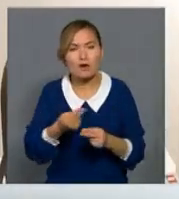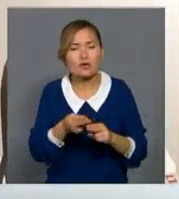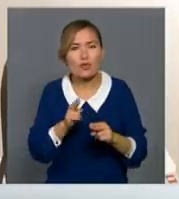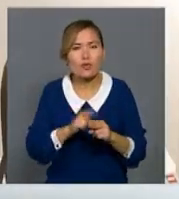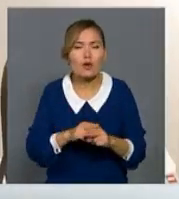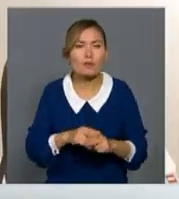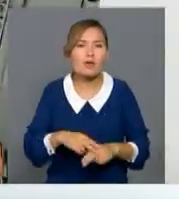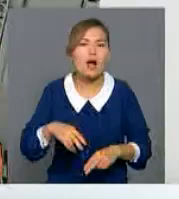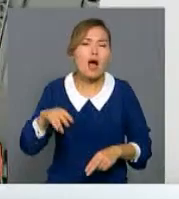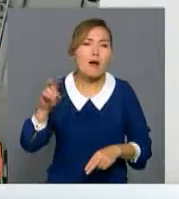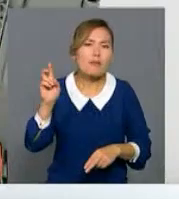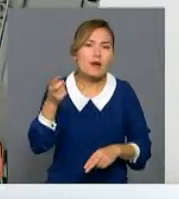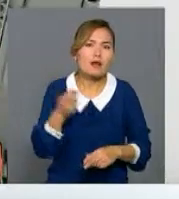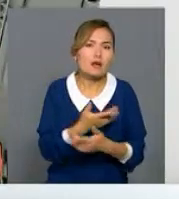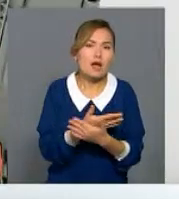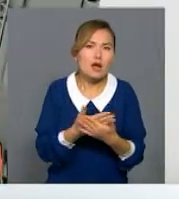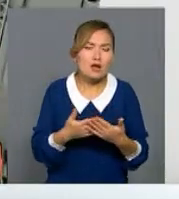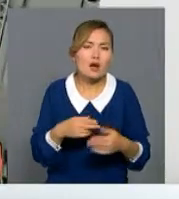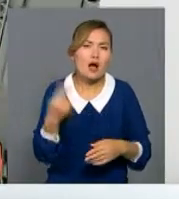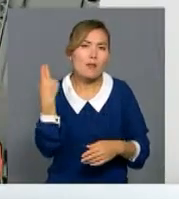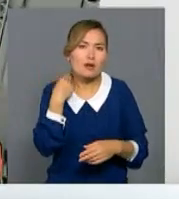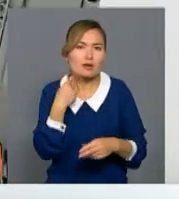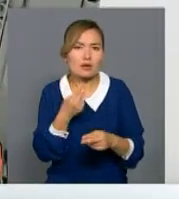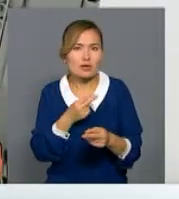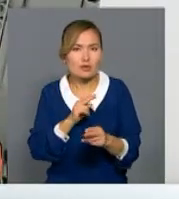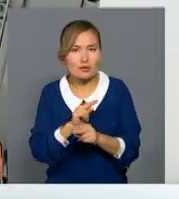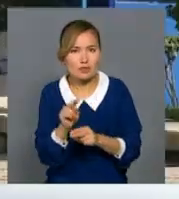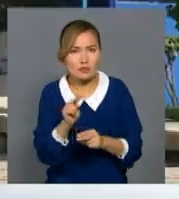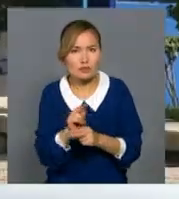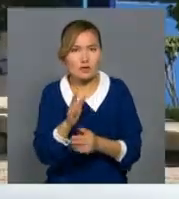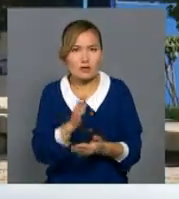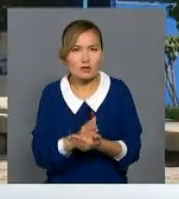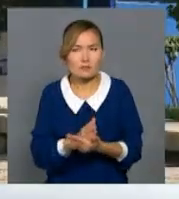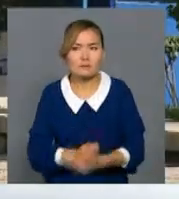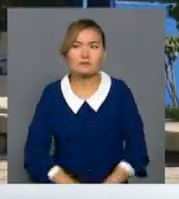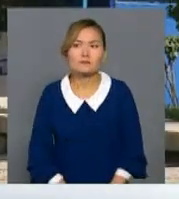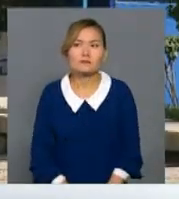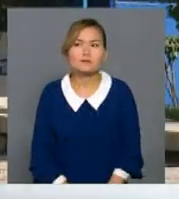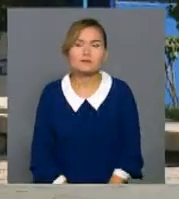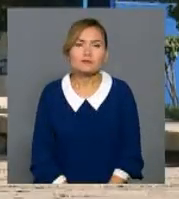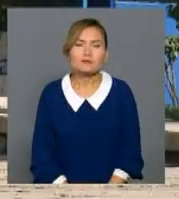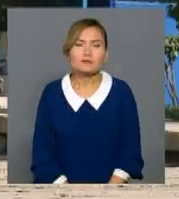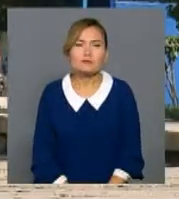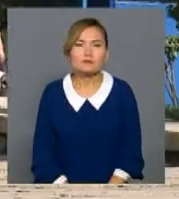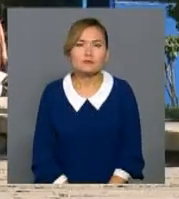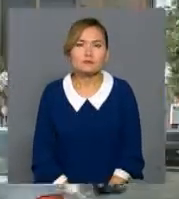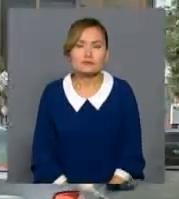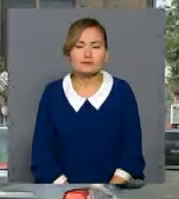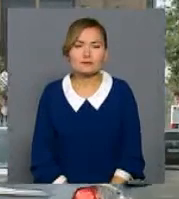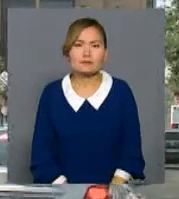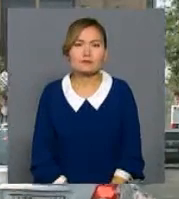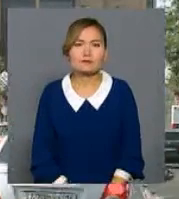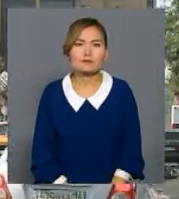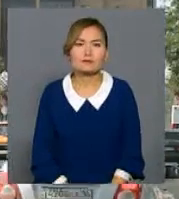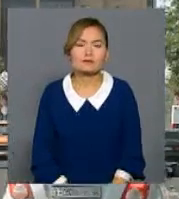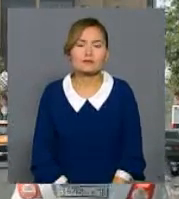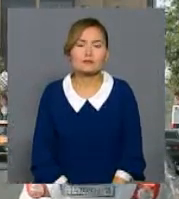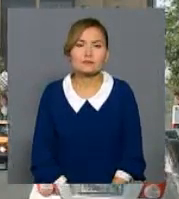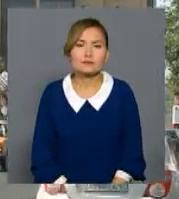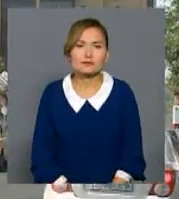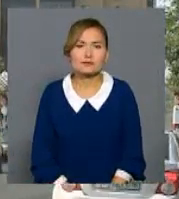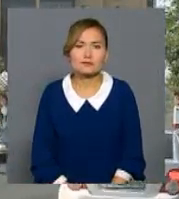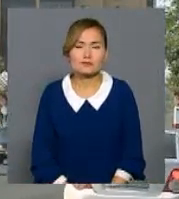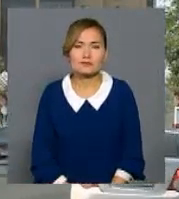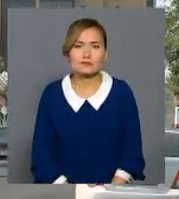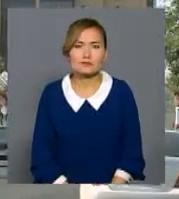бейнелі өзенбекі деп атылатын жаңа пән пайда болады. Болад көгін айыланды Толи Тернов, Берг Жоболай ұлы, Қабар 24